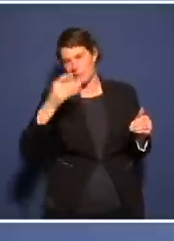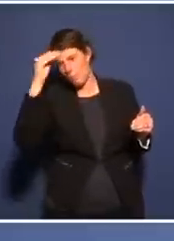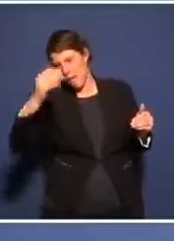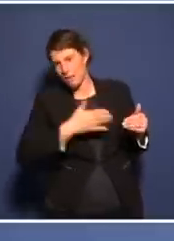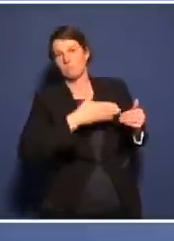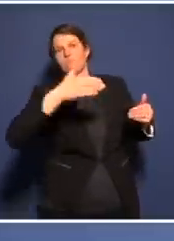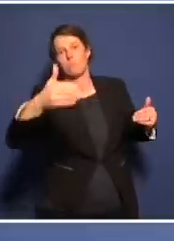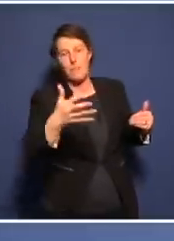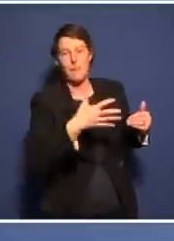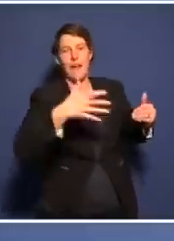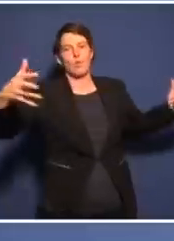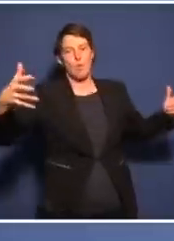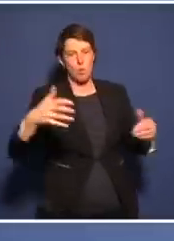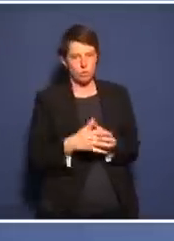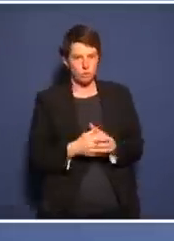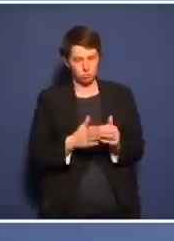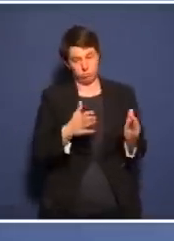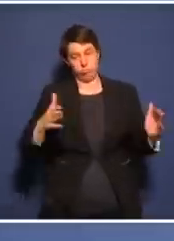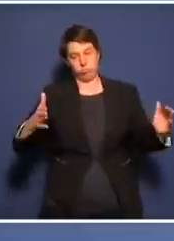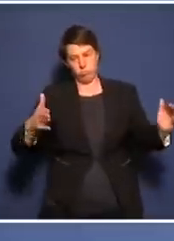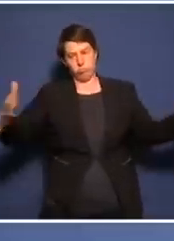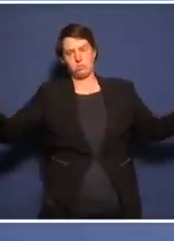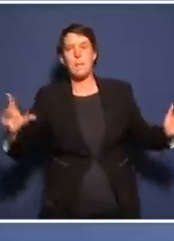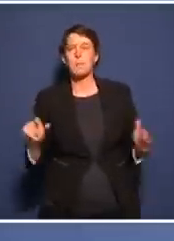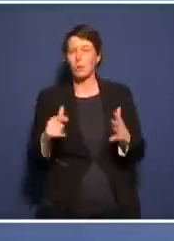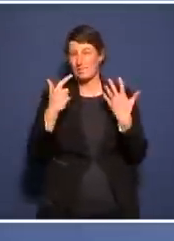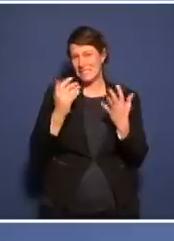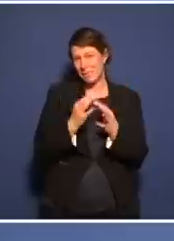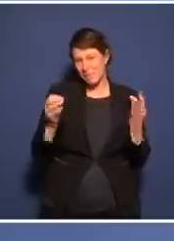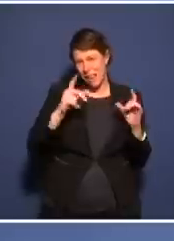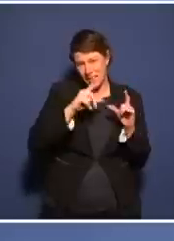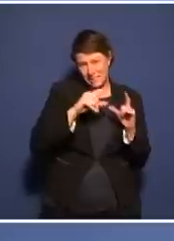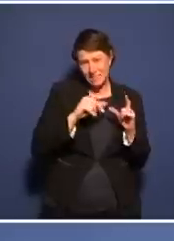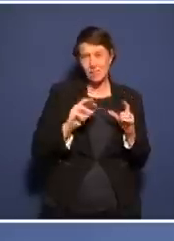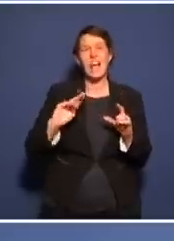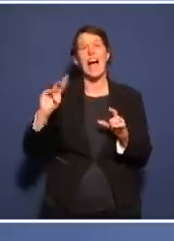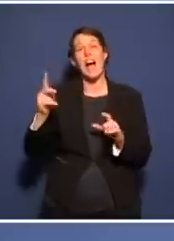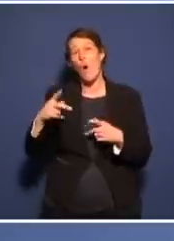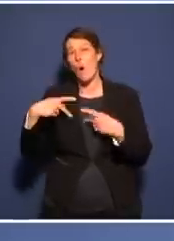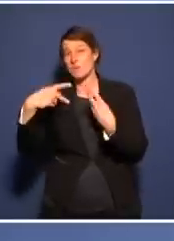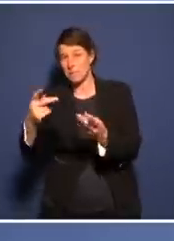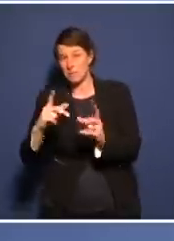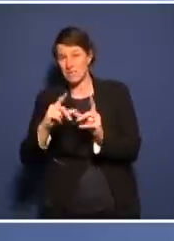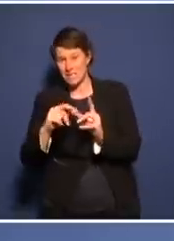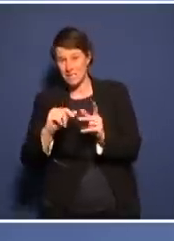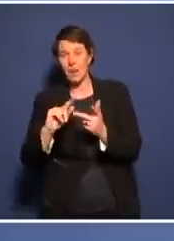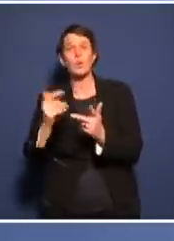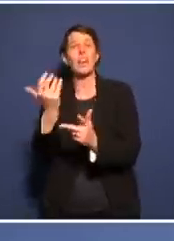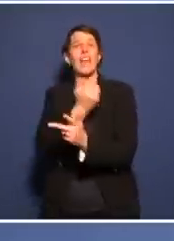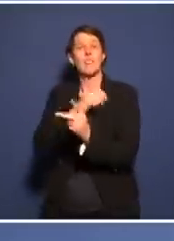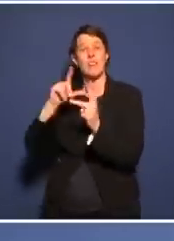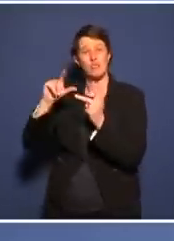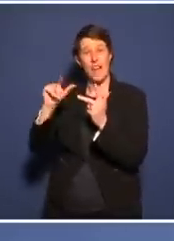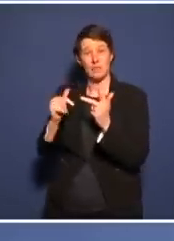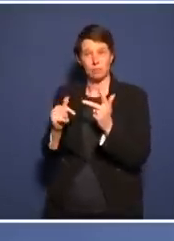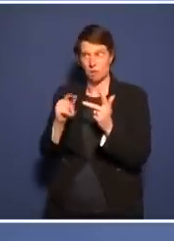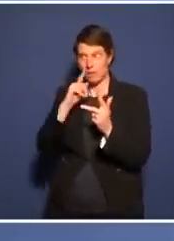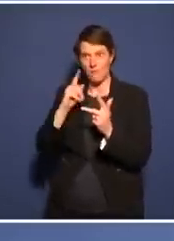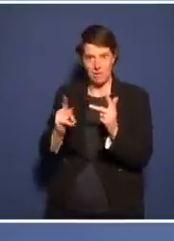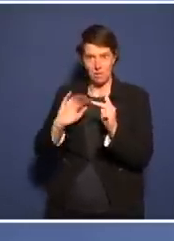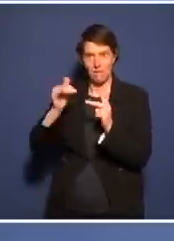gehen davon aus, dass die Sieben-Tage-Inzidenz, die Sieben-Tage-Hospitalisierungs-Inzidenz und auch die Angaben zum Impfstatus am Höhepunkt der Welle